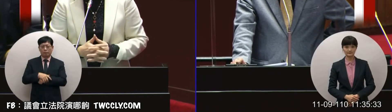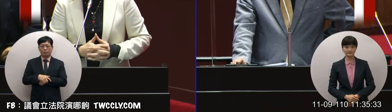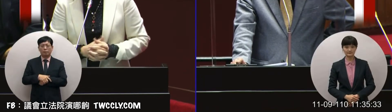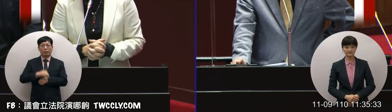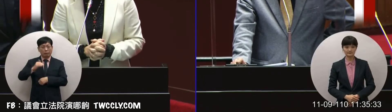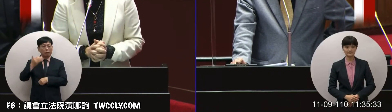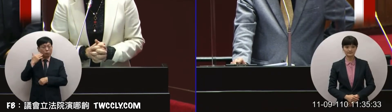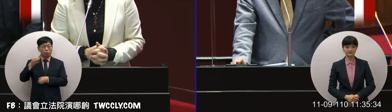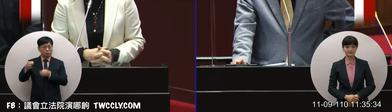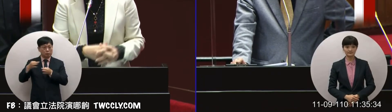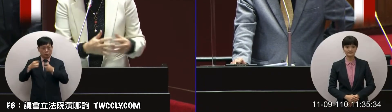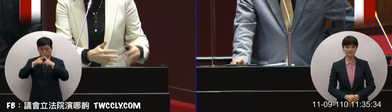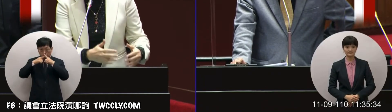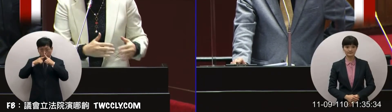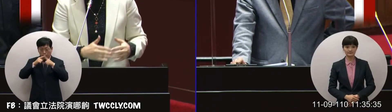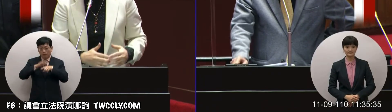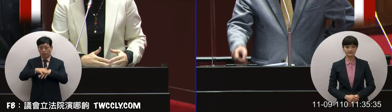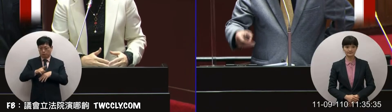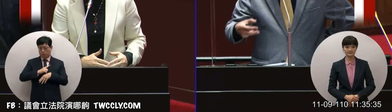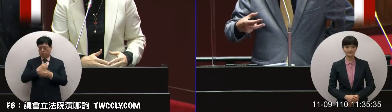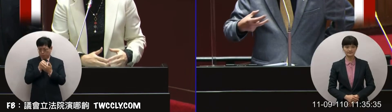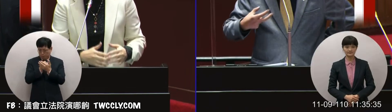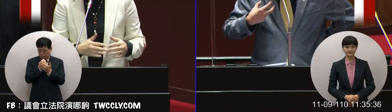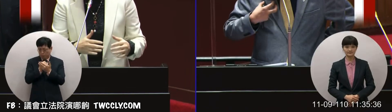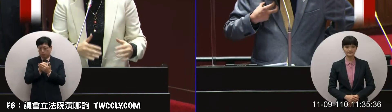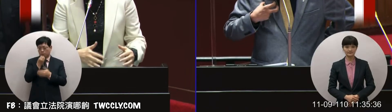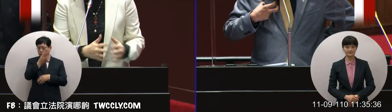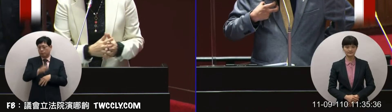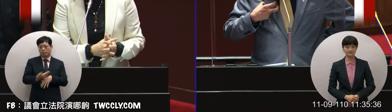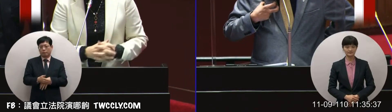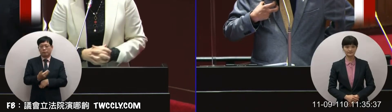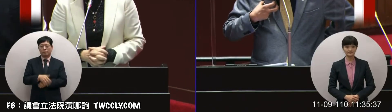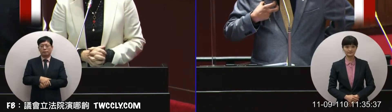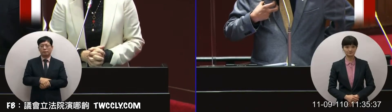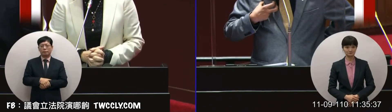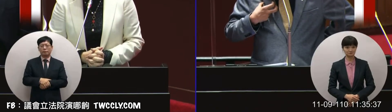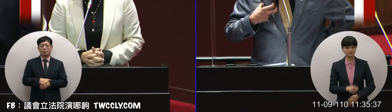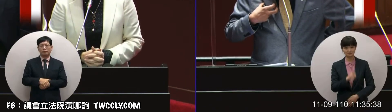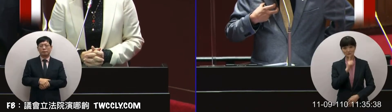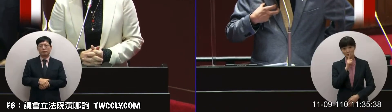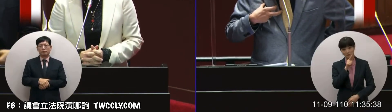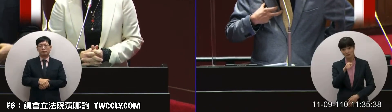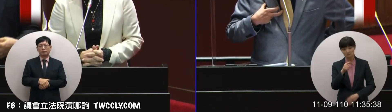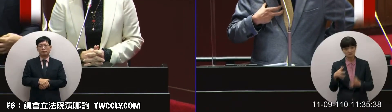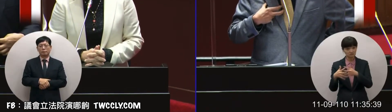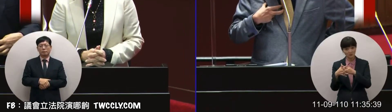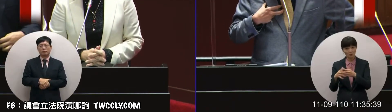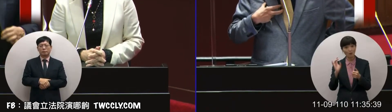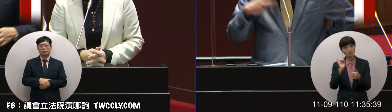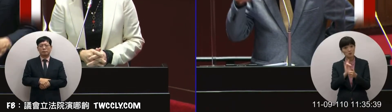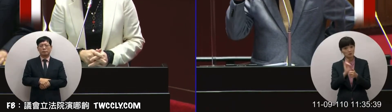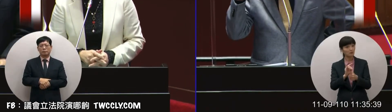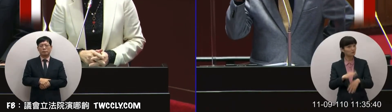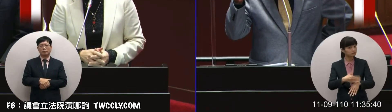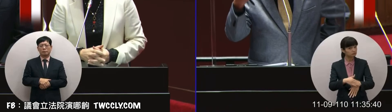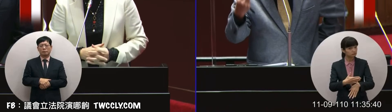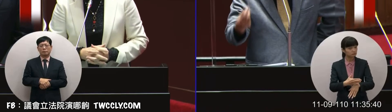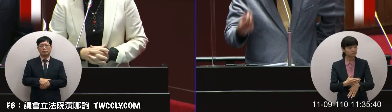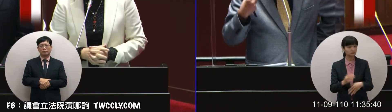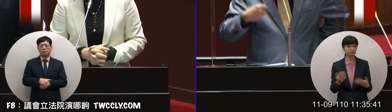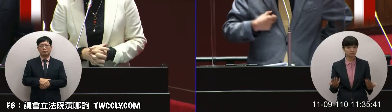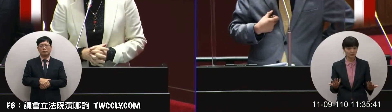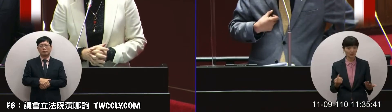如果有商業機密的部分他們會有所保佑現在你都說美國不會欺騙啊但是我從